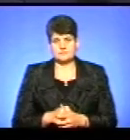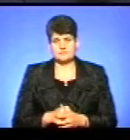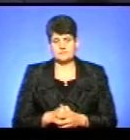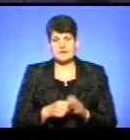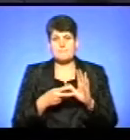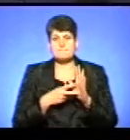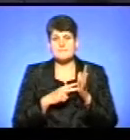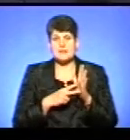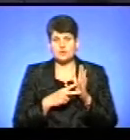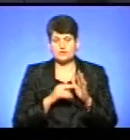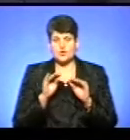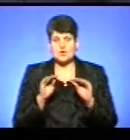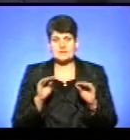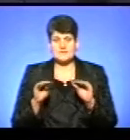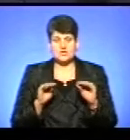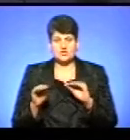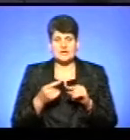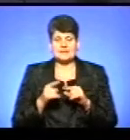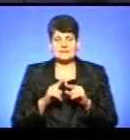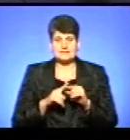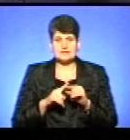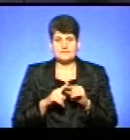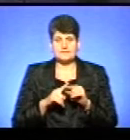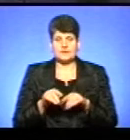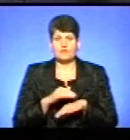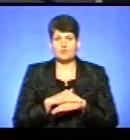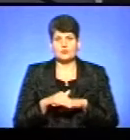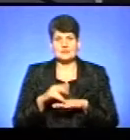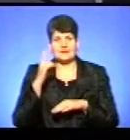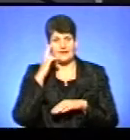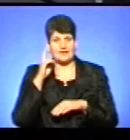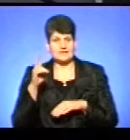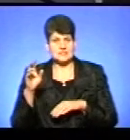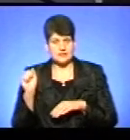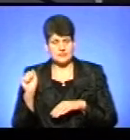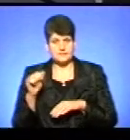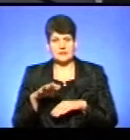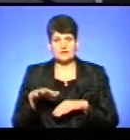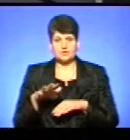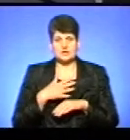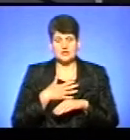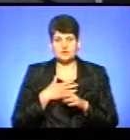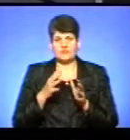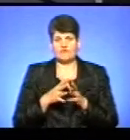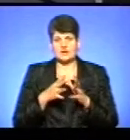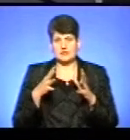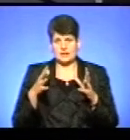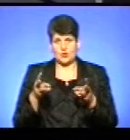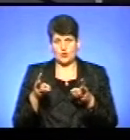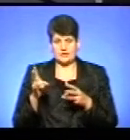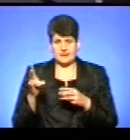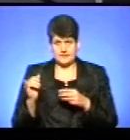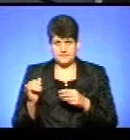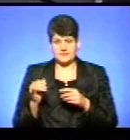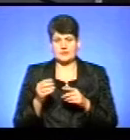Плановане розміщення цих котелень – це є котельня на вулиці Київська, на території нашої великої достатньо котельні. Це